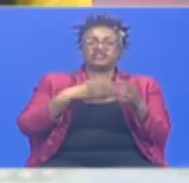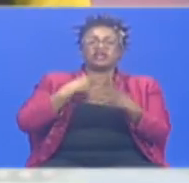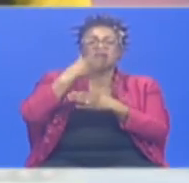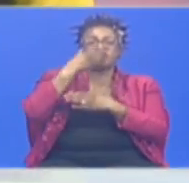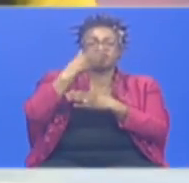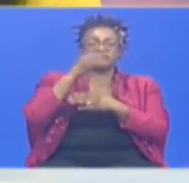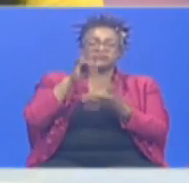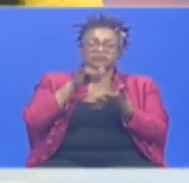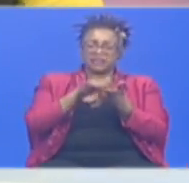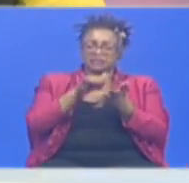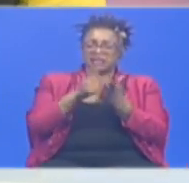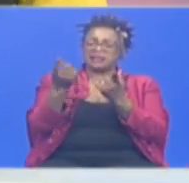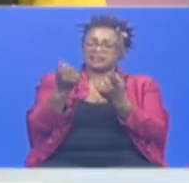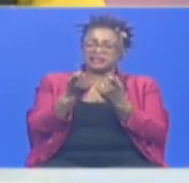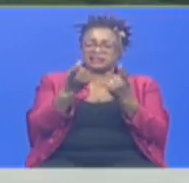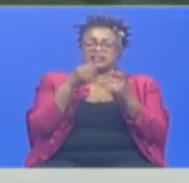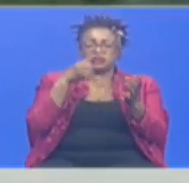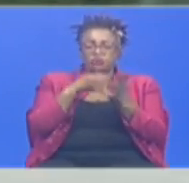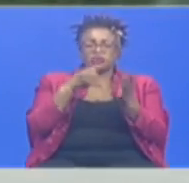vile vile wanasayansi.